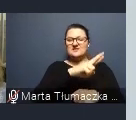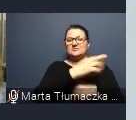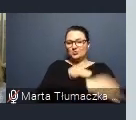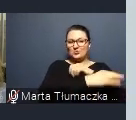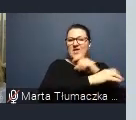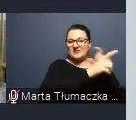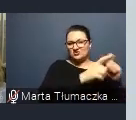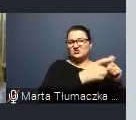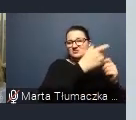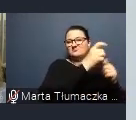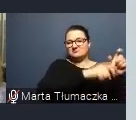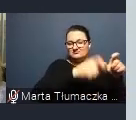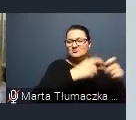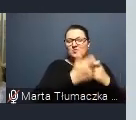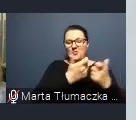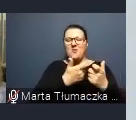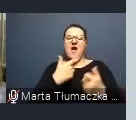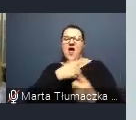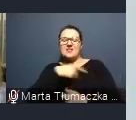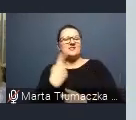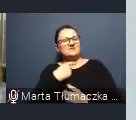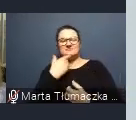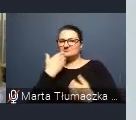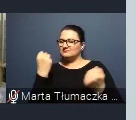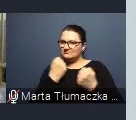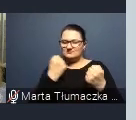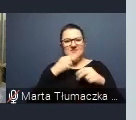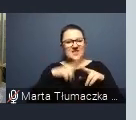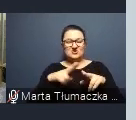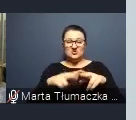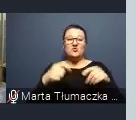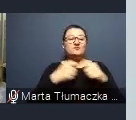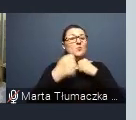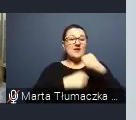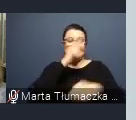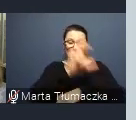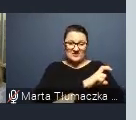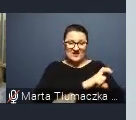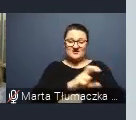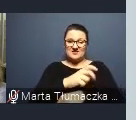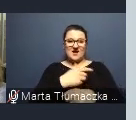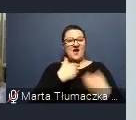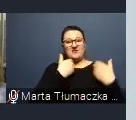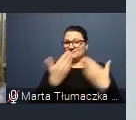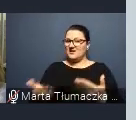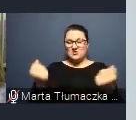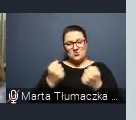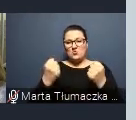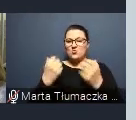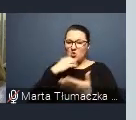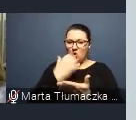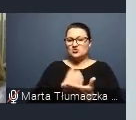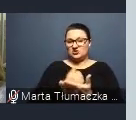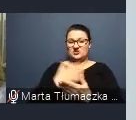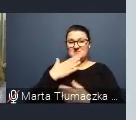no po prostu wspaniałe narzędzie i to ta współpraca z Politechniką przynosi ogromne korzyści i cały czas mamy nadzieję dalej to rozwijać.